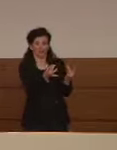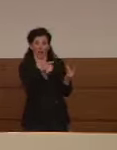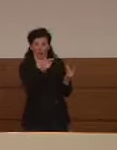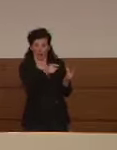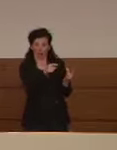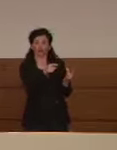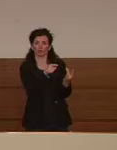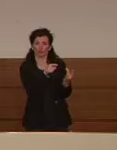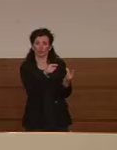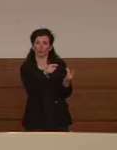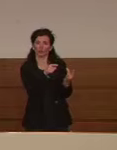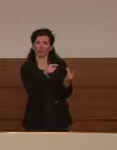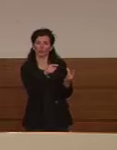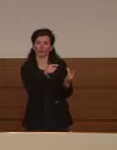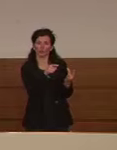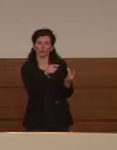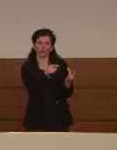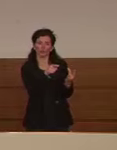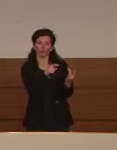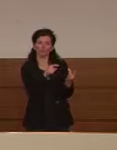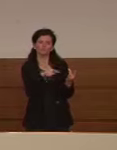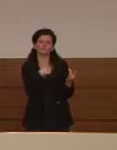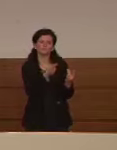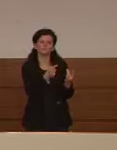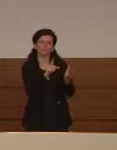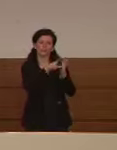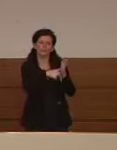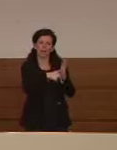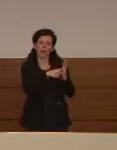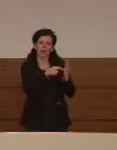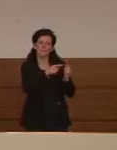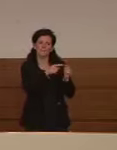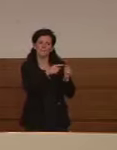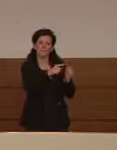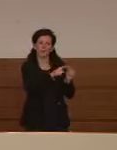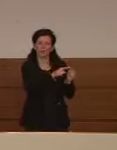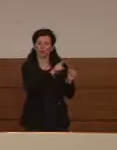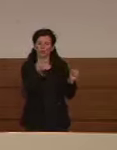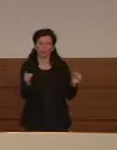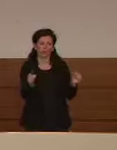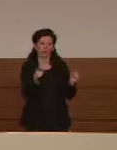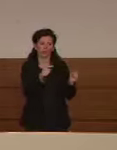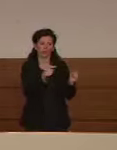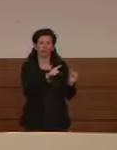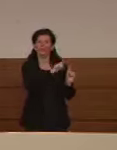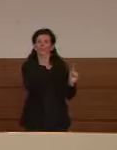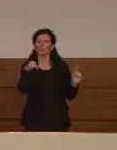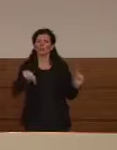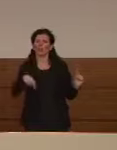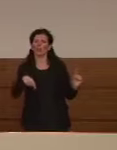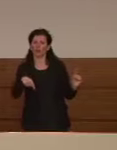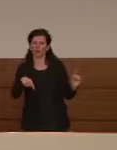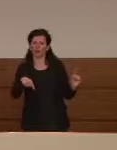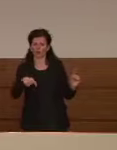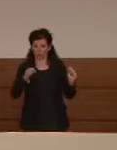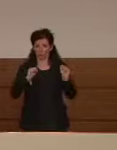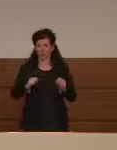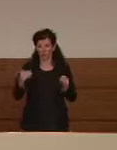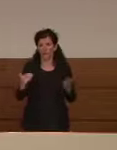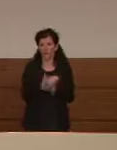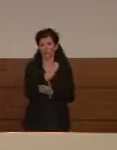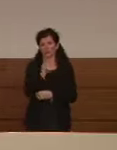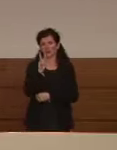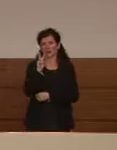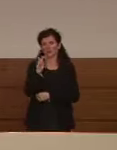il momento della notifica, cioè oggi, posso trascorrere anche 20 giorni.